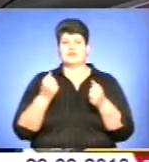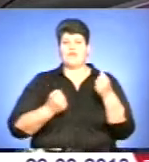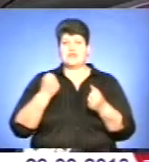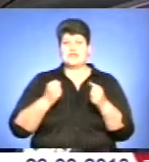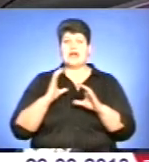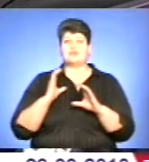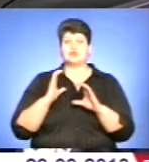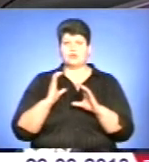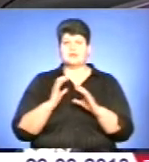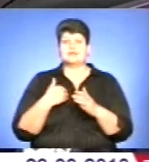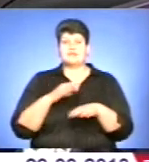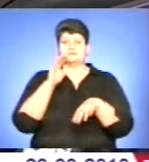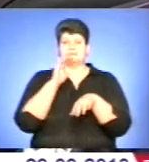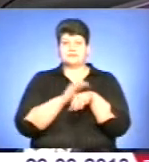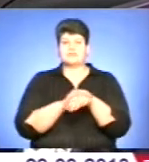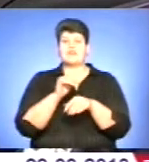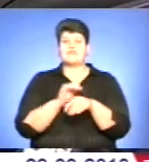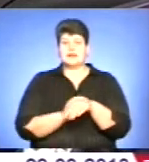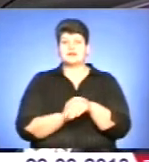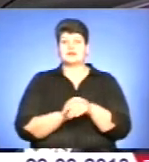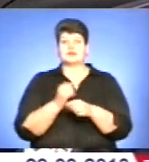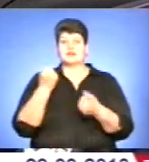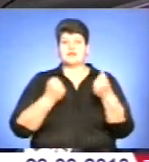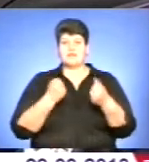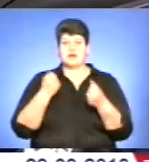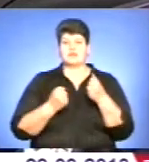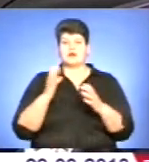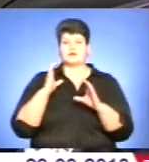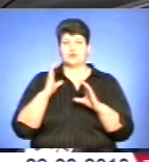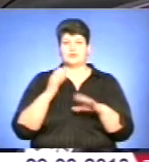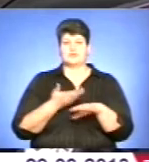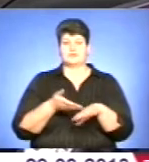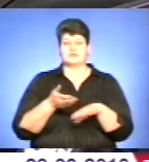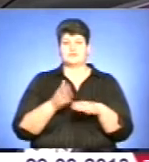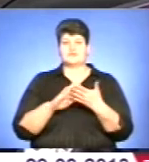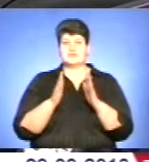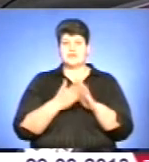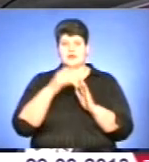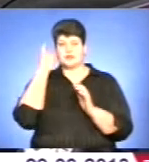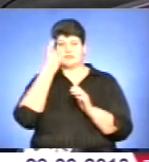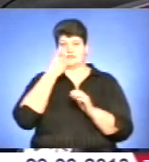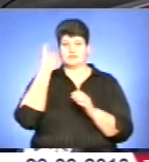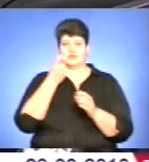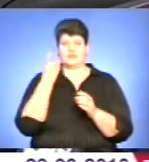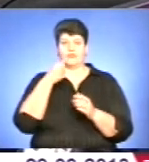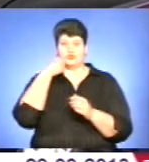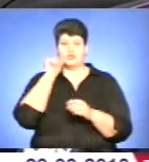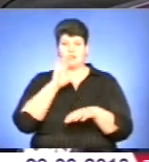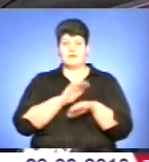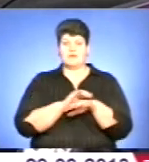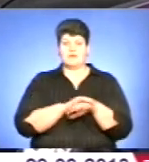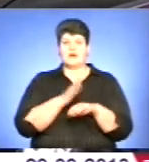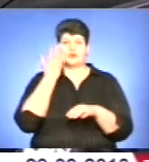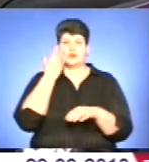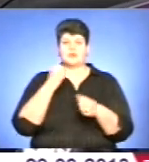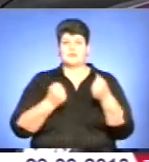задокументовано два факти керування автобусами в стані алкогольного сп'яніння. Останній факт – це вчора водій